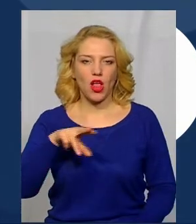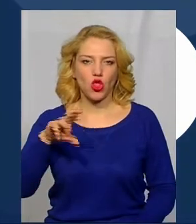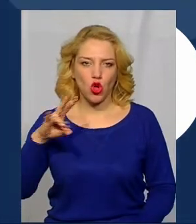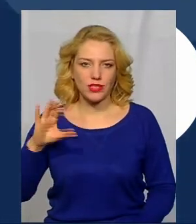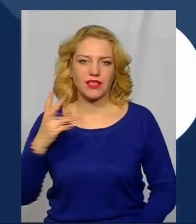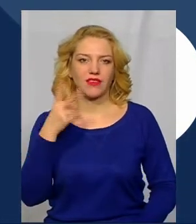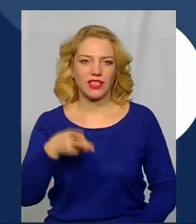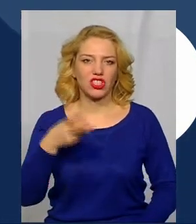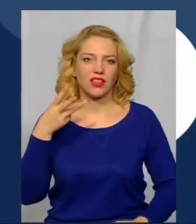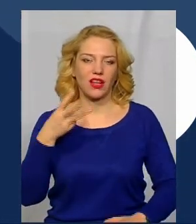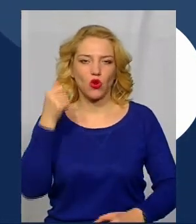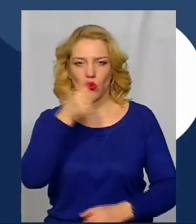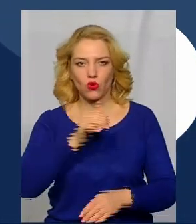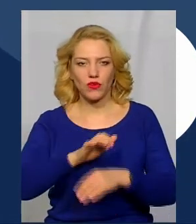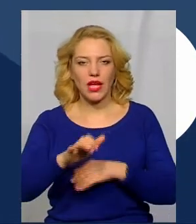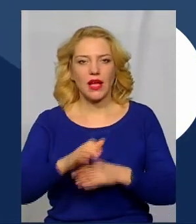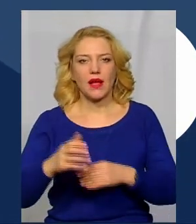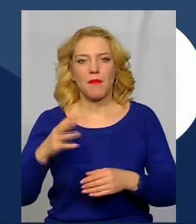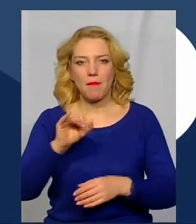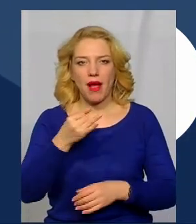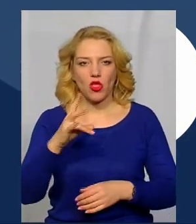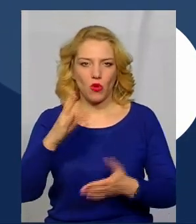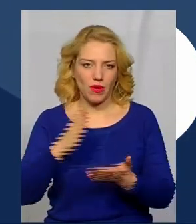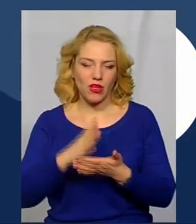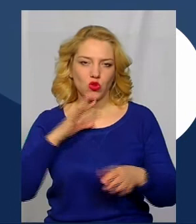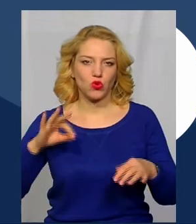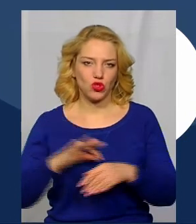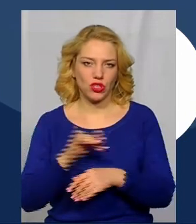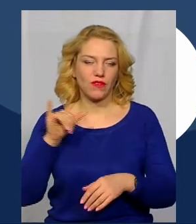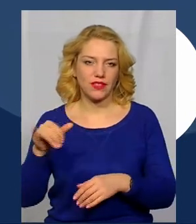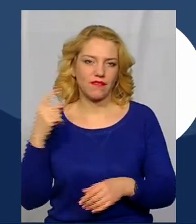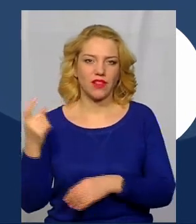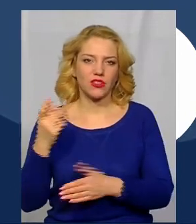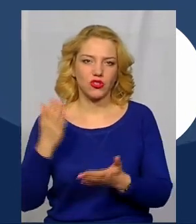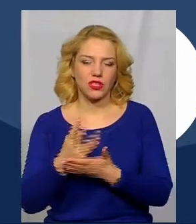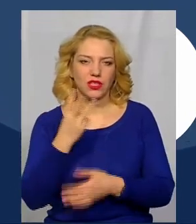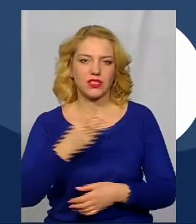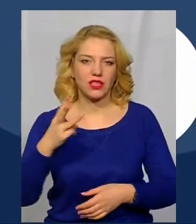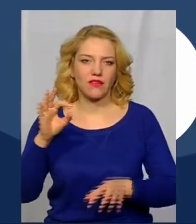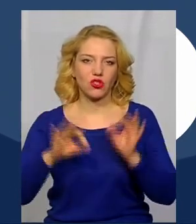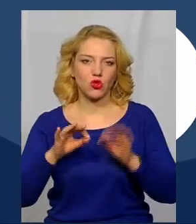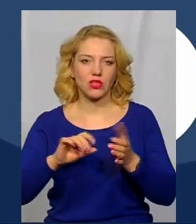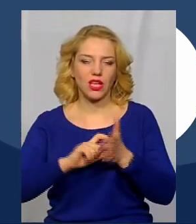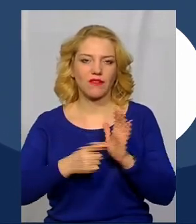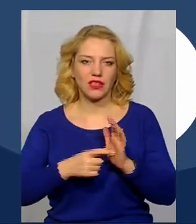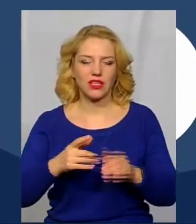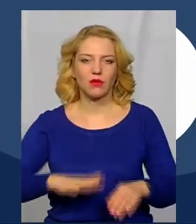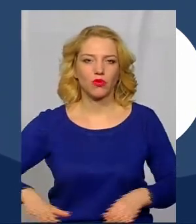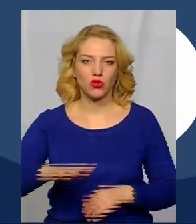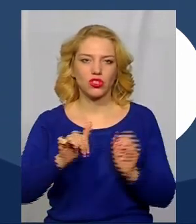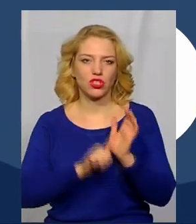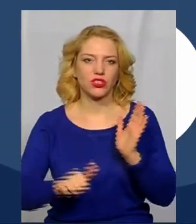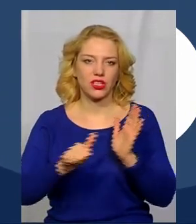Нерухомістю у Калинівці володіє дружина Олександра Худенка. У її власності 33% квартири площею 66